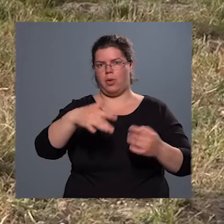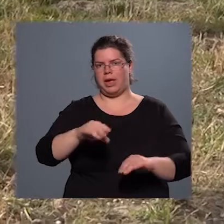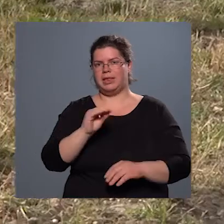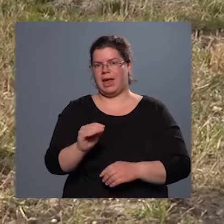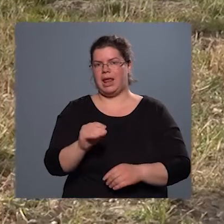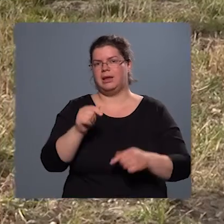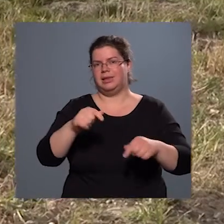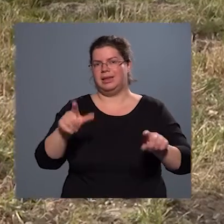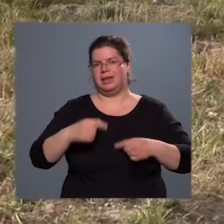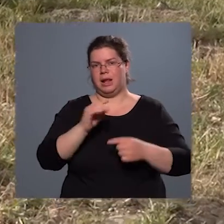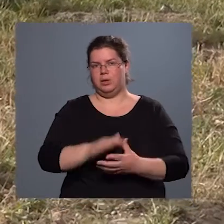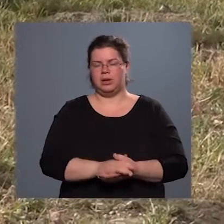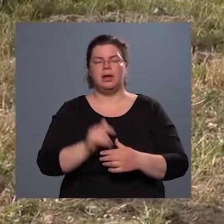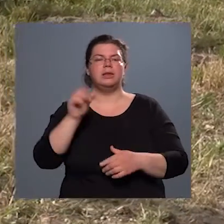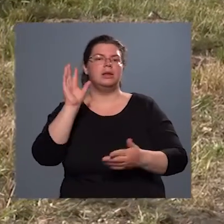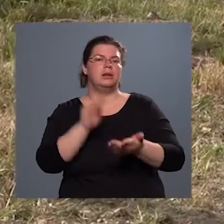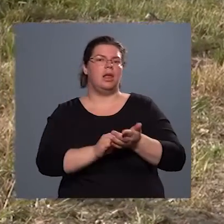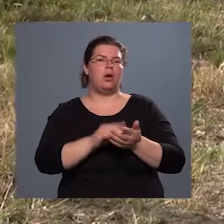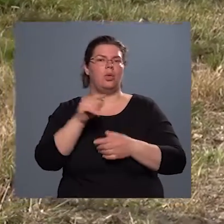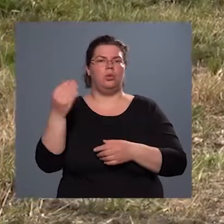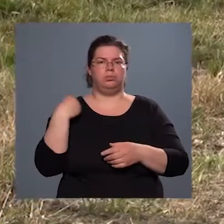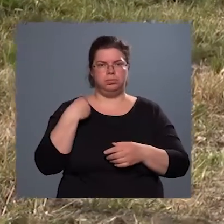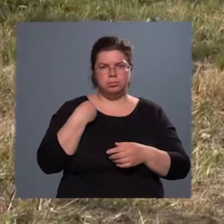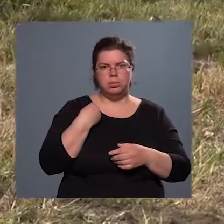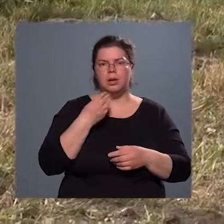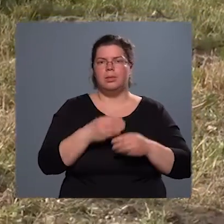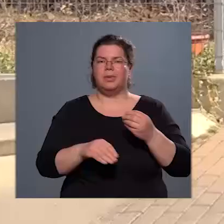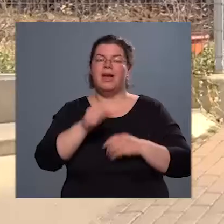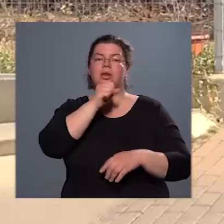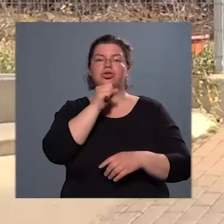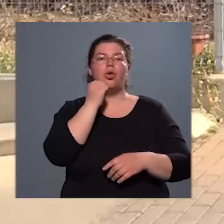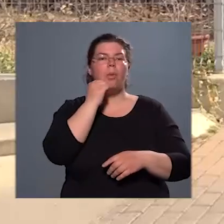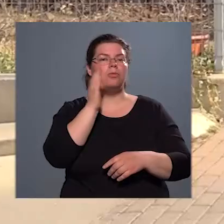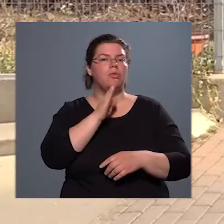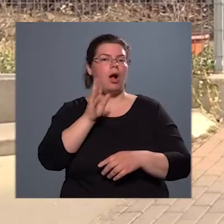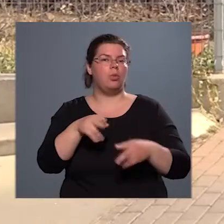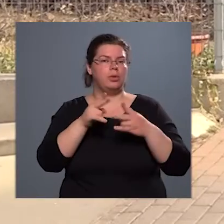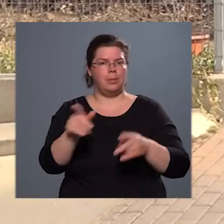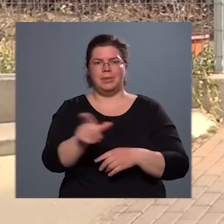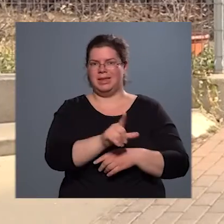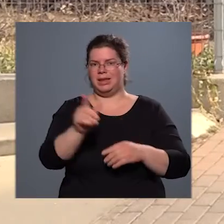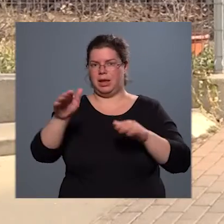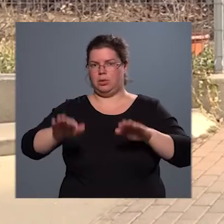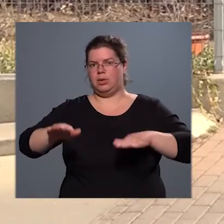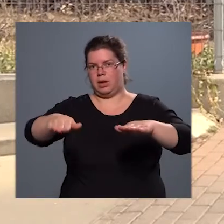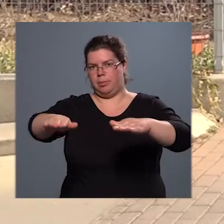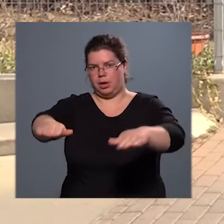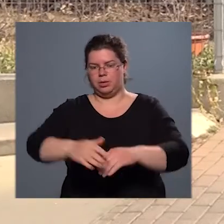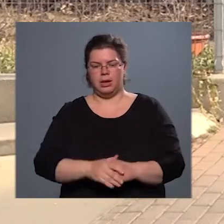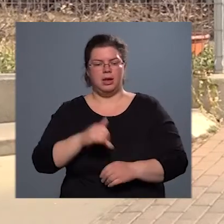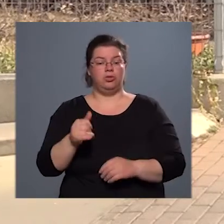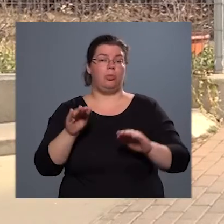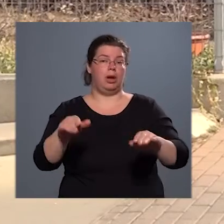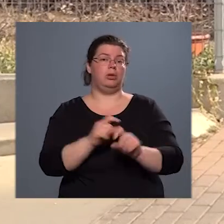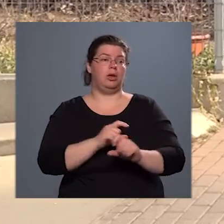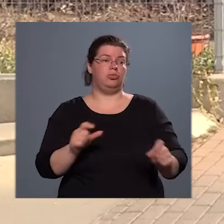élők számára. Ugye az itt lakók azt jelezték, hogy mivel a Sonfa utca mindkét oldalán lehet parkolni, és a parkolás